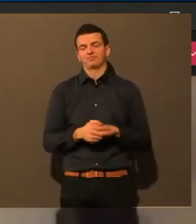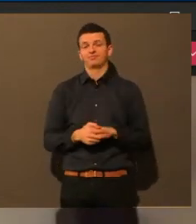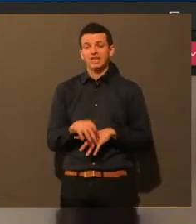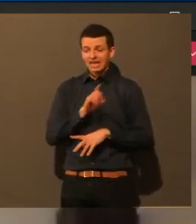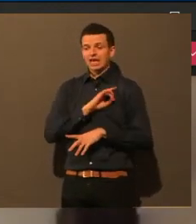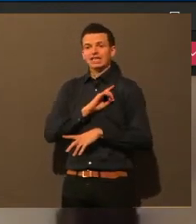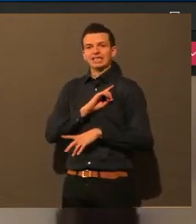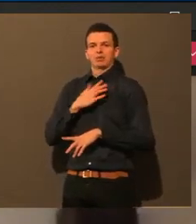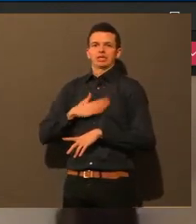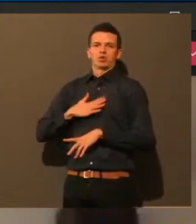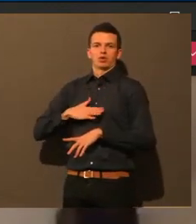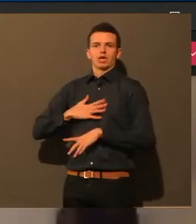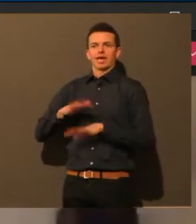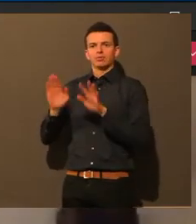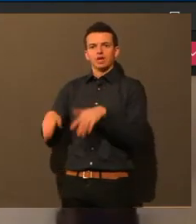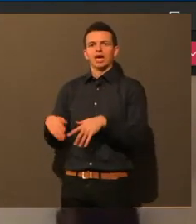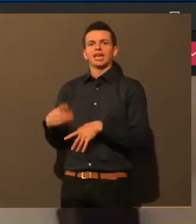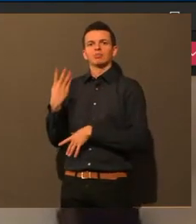Dinge zu verteilen.